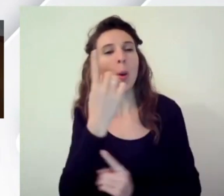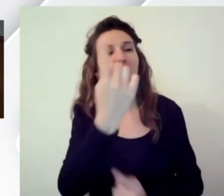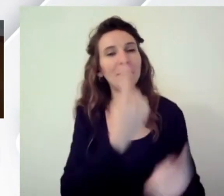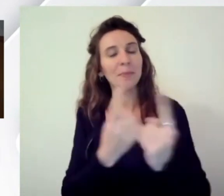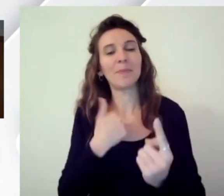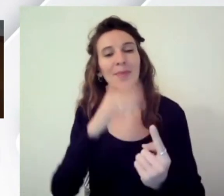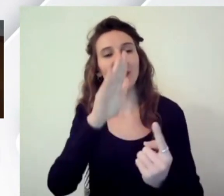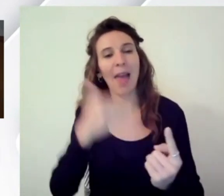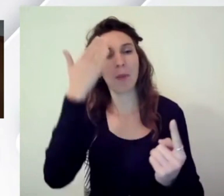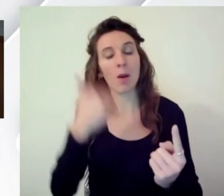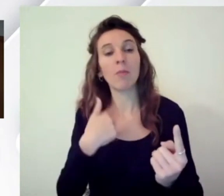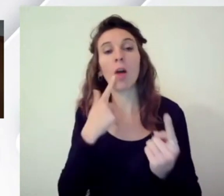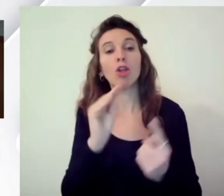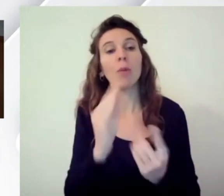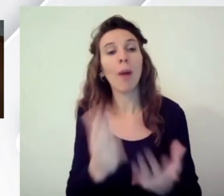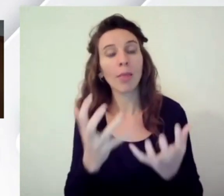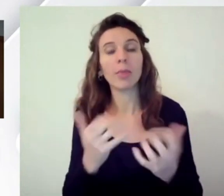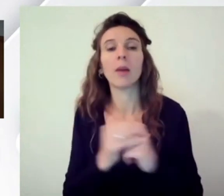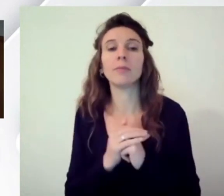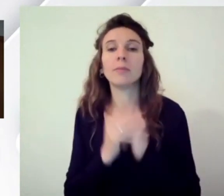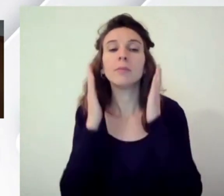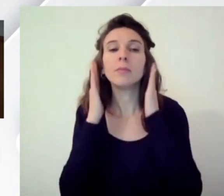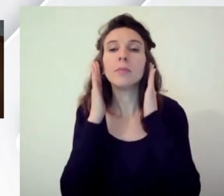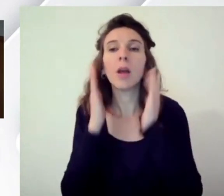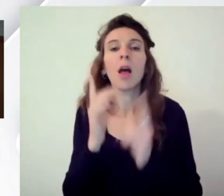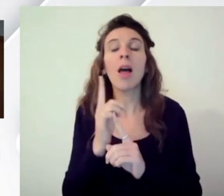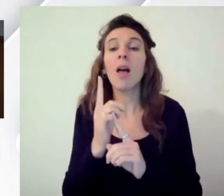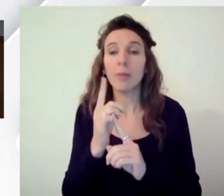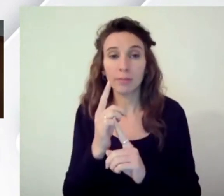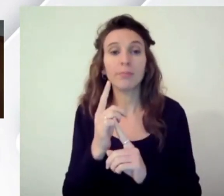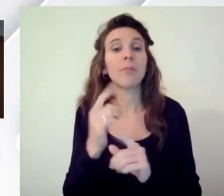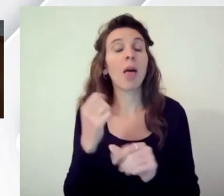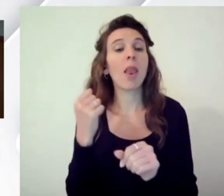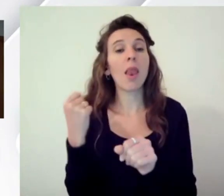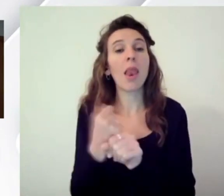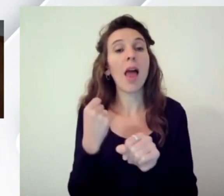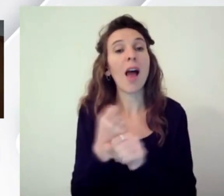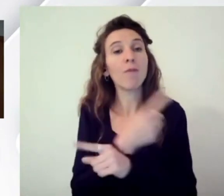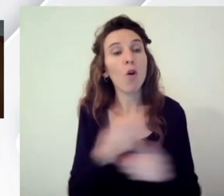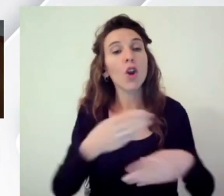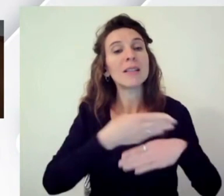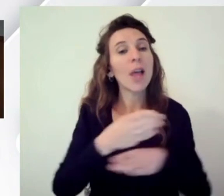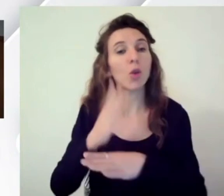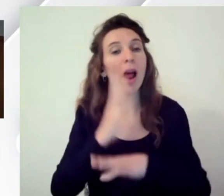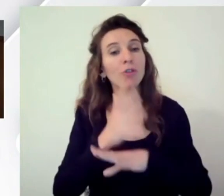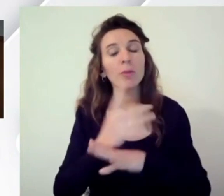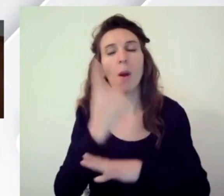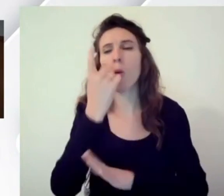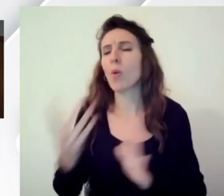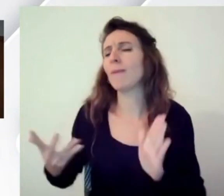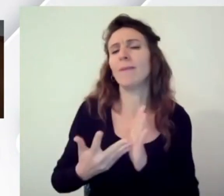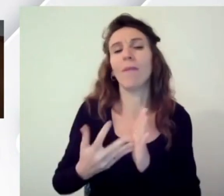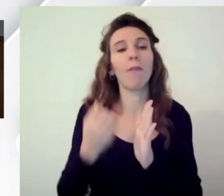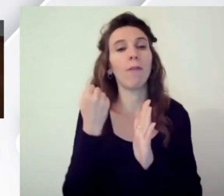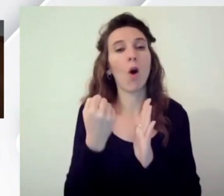è qual è la maggiore criticità che avete riscontrato nel vostro settore di accessibilità quindi qual è la